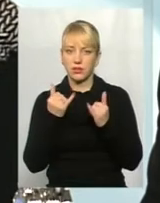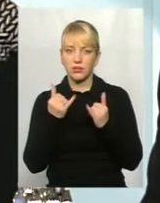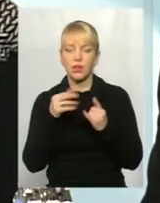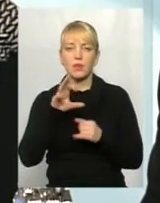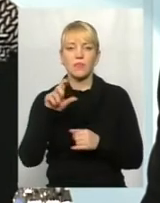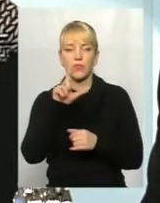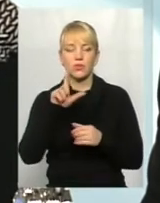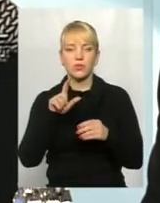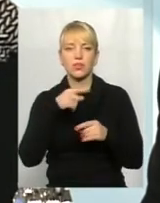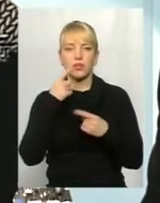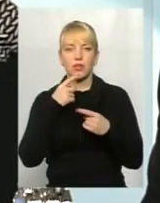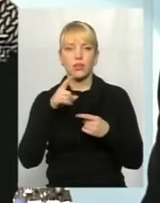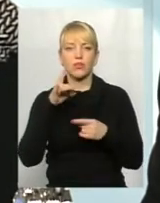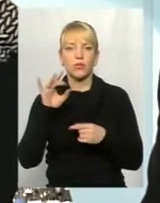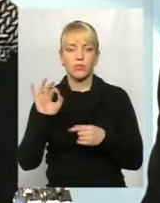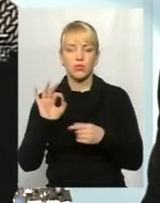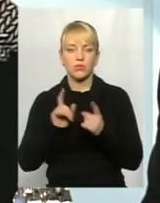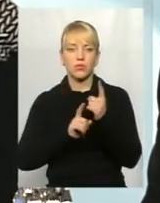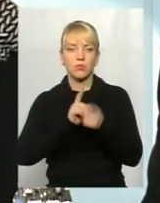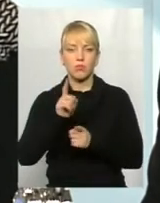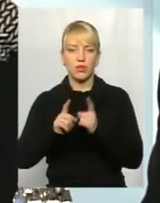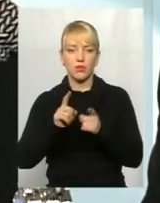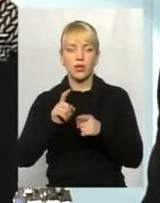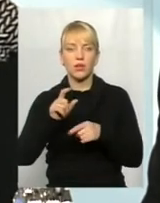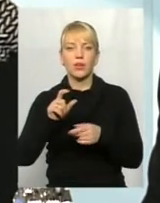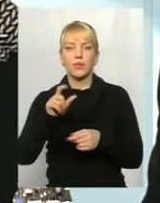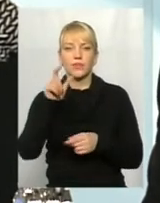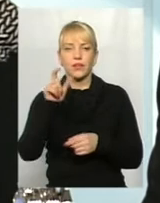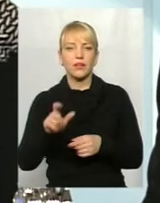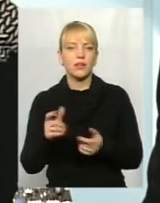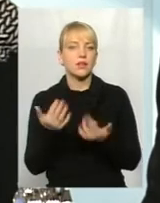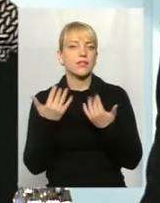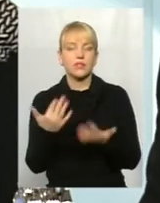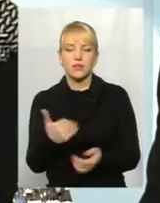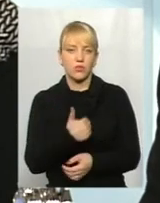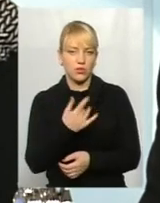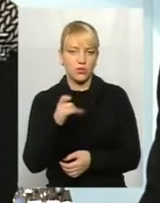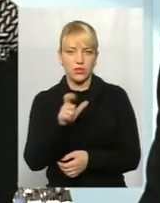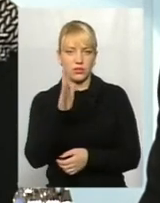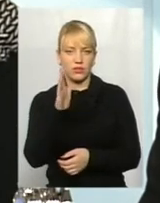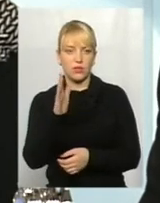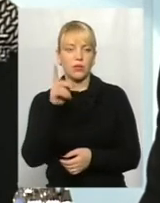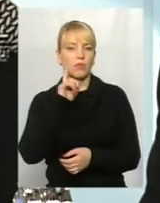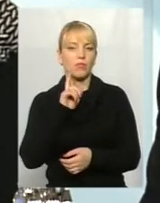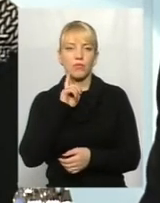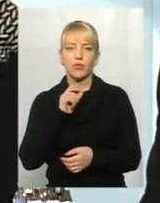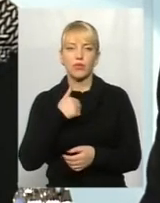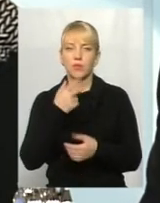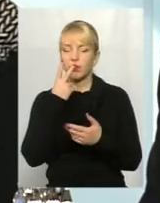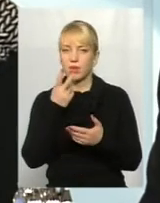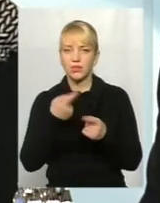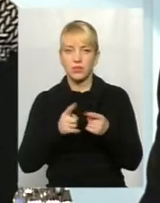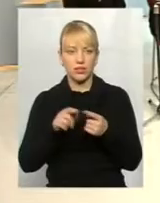декларує про зміну лікаря скільки завгодно разів. Поки що ми не бачили цих нормативних